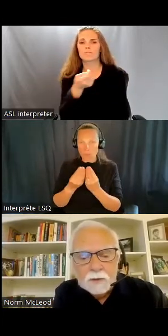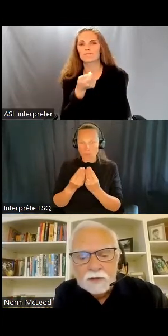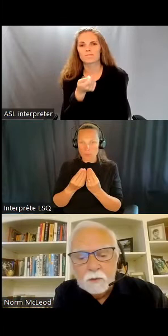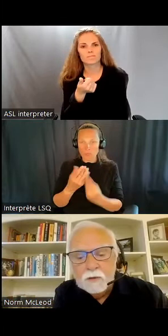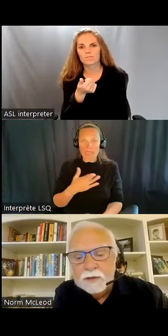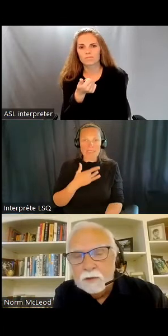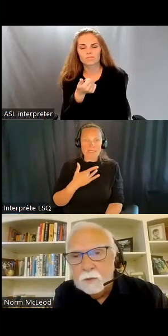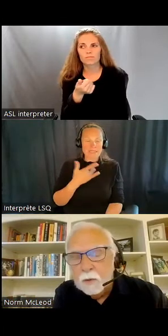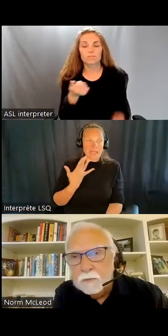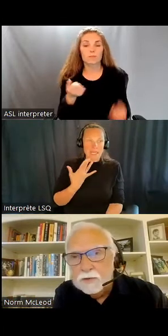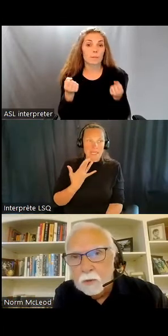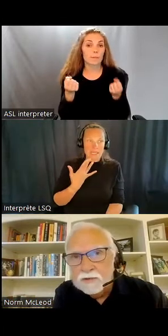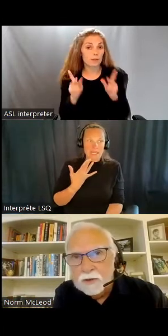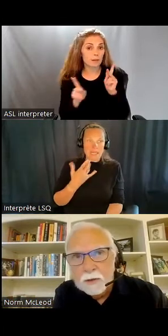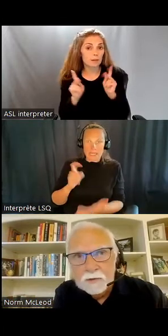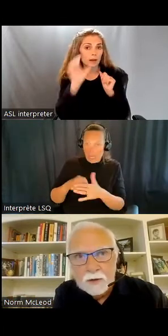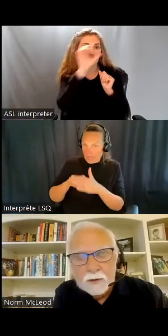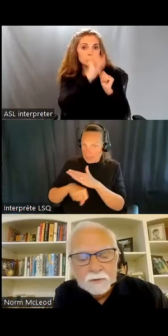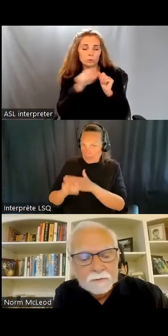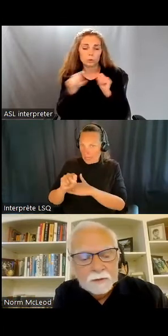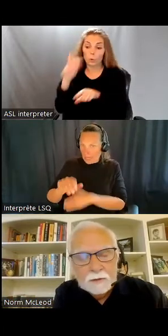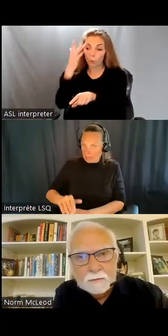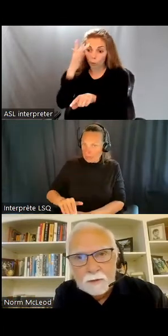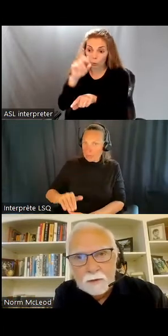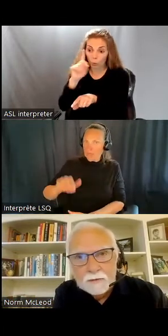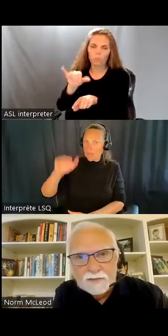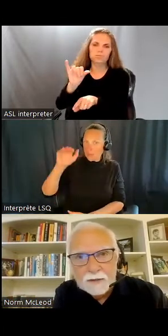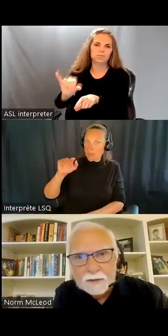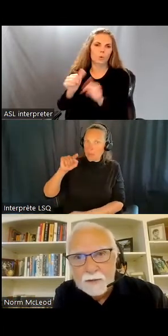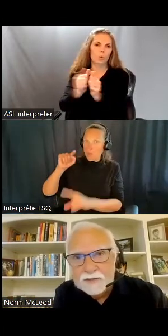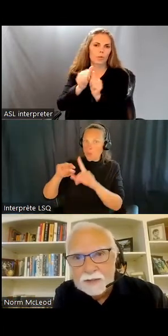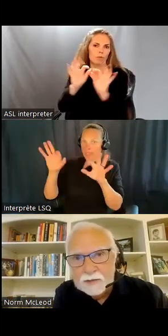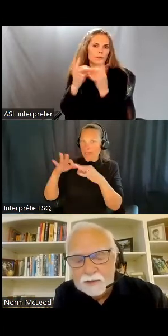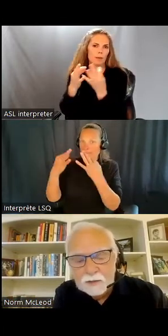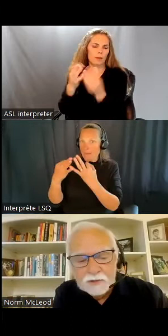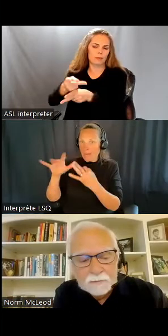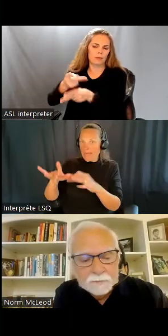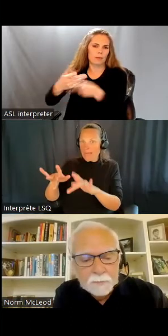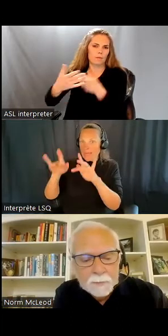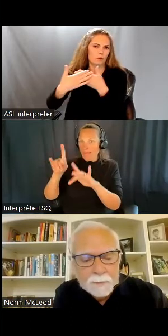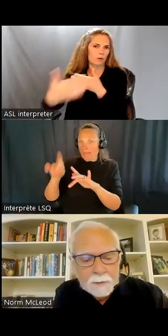dans le foyer familial, qu'elles iront dans les foyers de groupe ou dans d'autres types d'institutions.